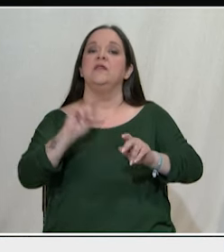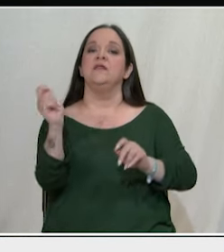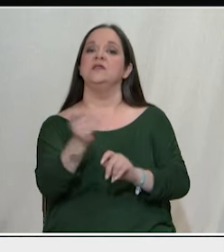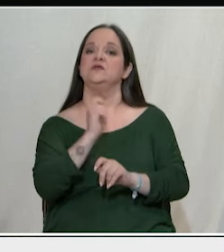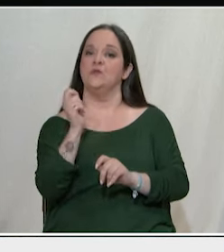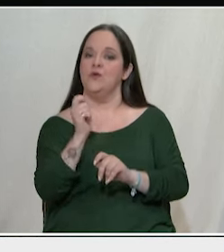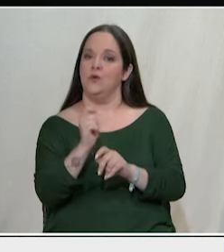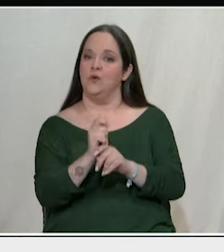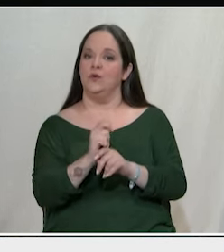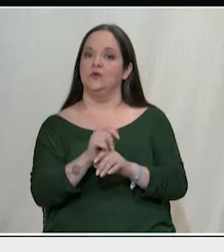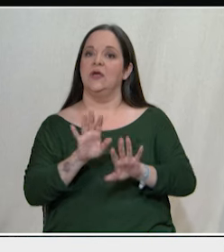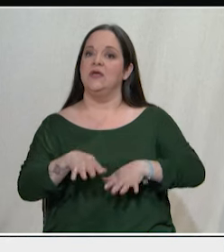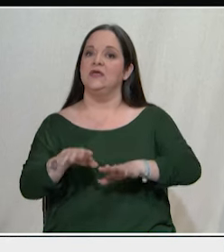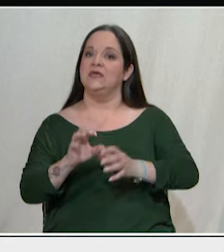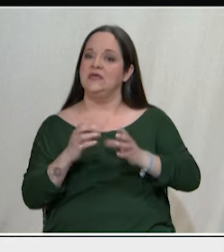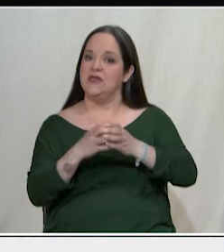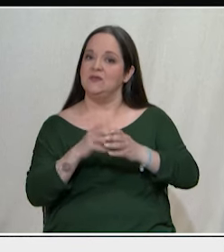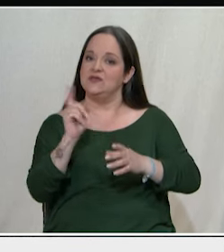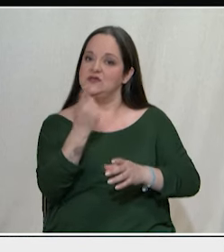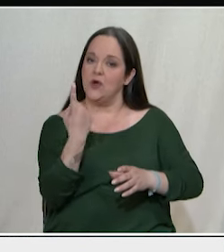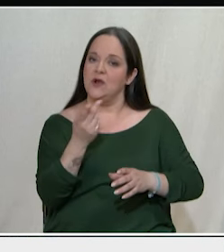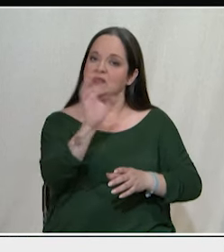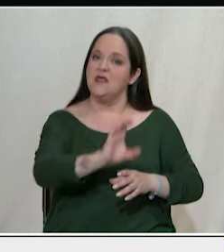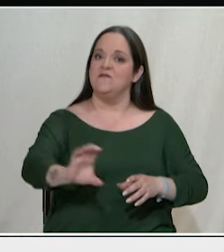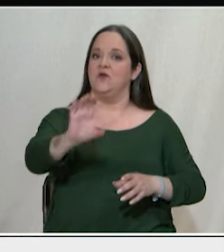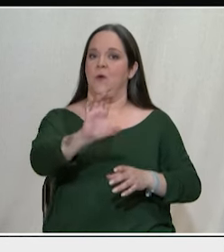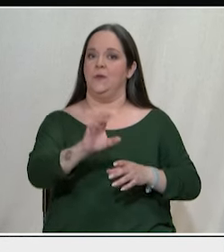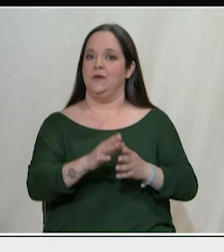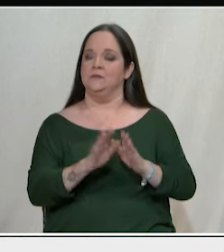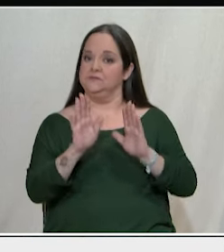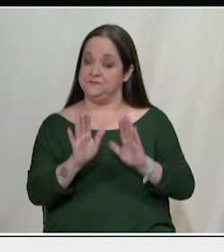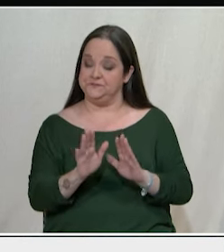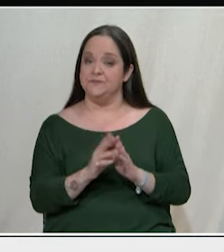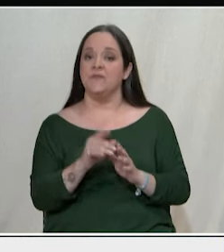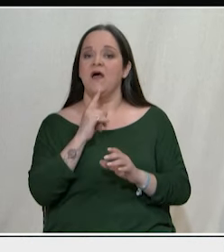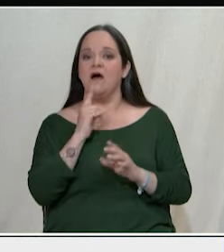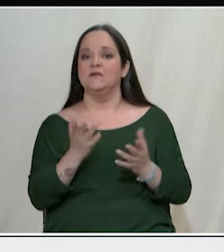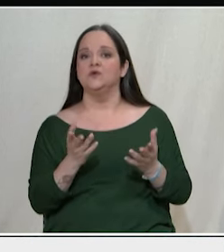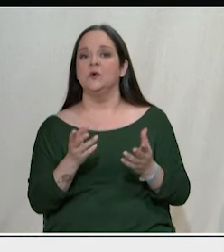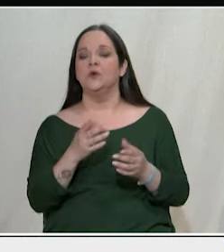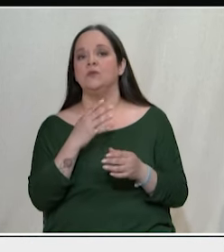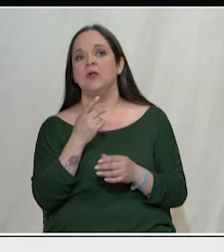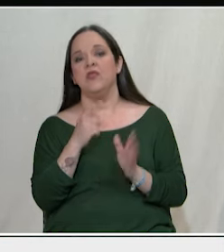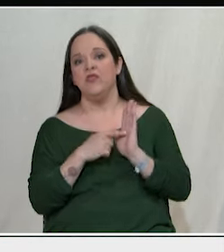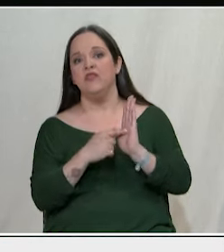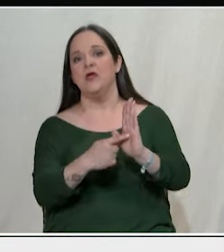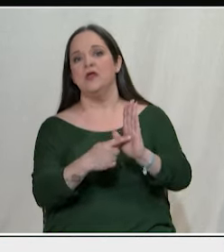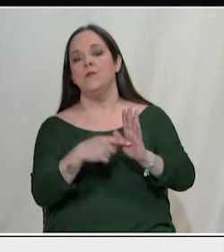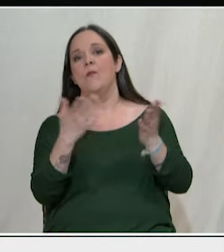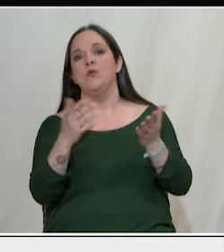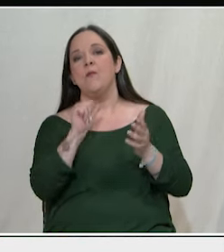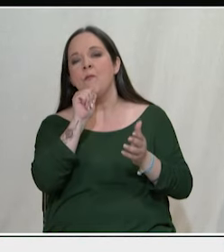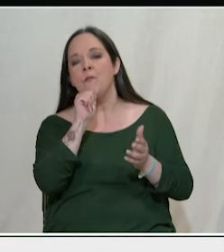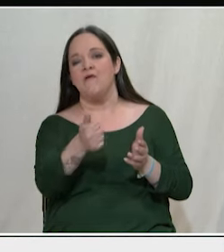και τους λαούς σε όλη την Ευρώπη. Για να βάλω εδώ μια τελεία είναι μια διάσταση που δείχνει πόσο